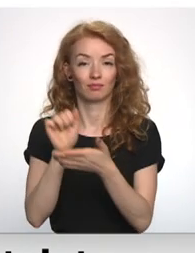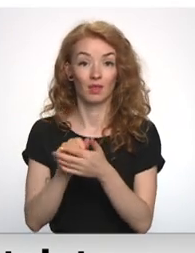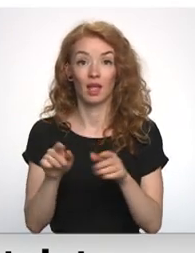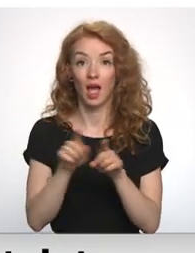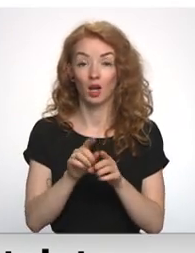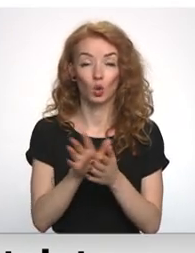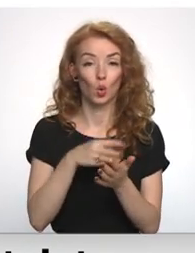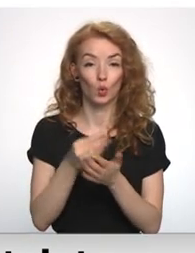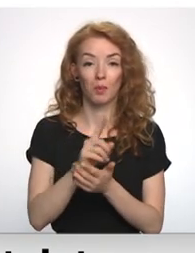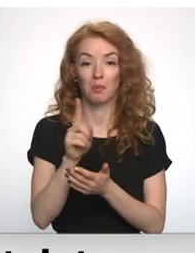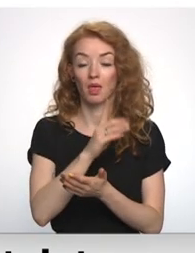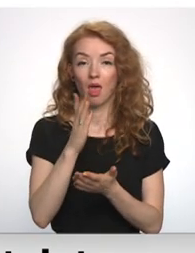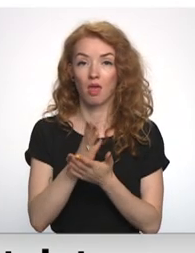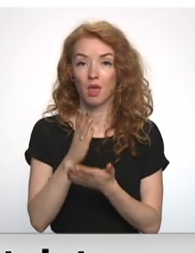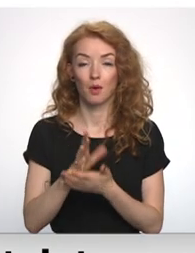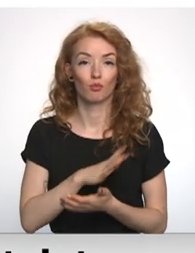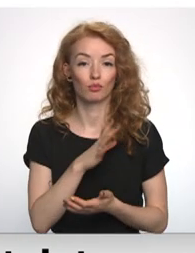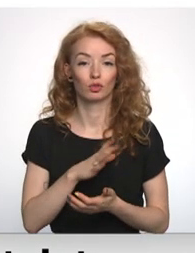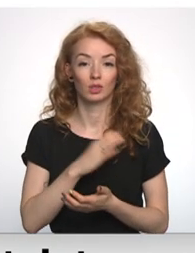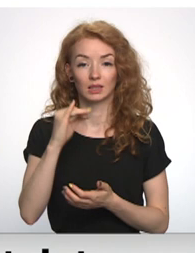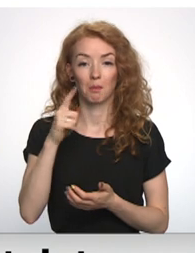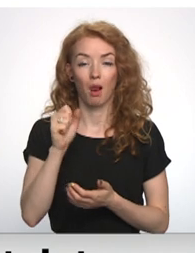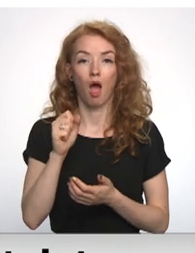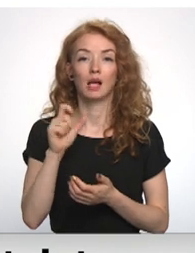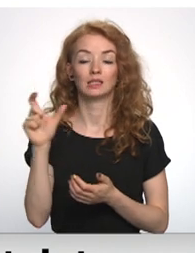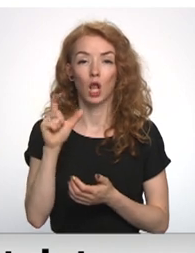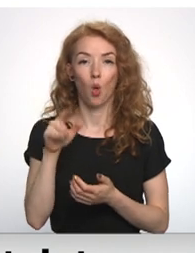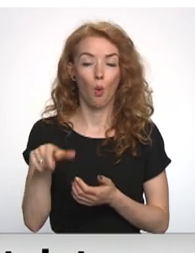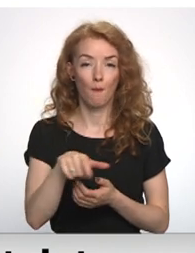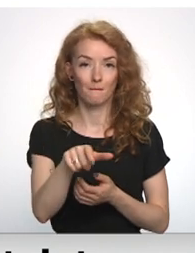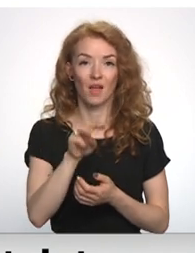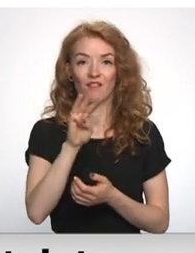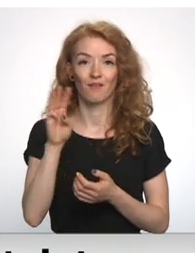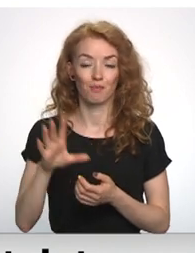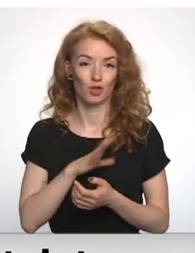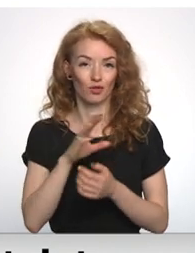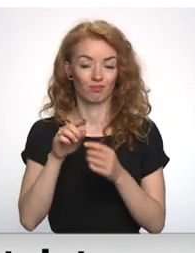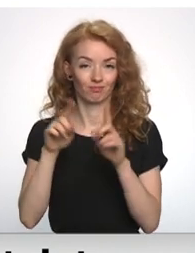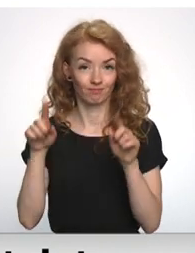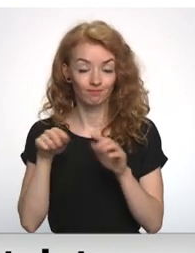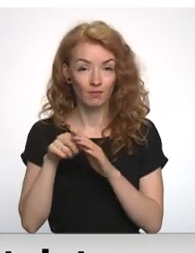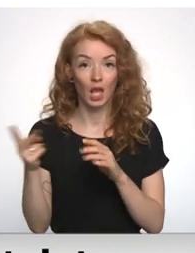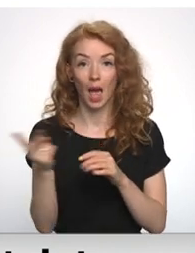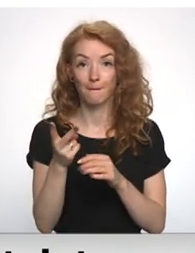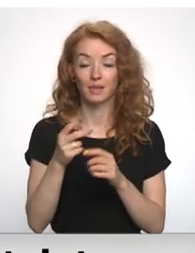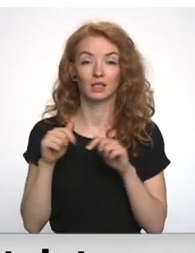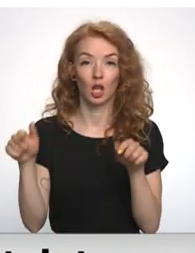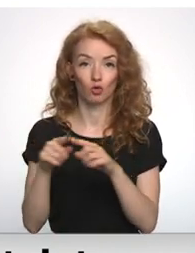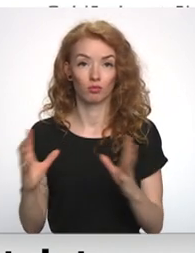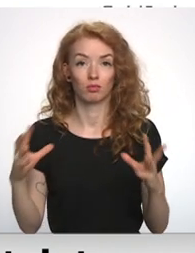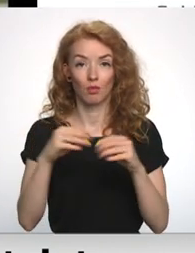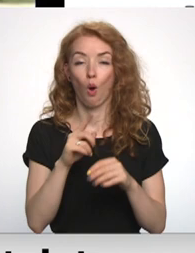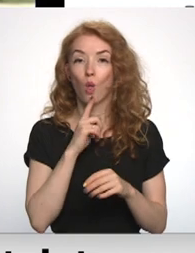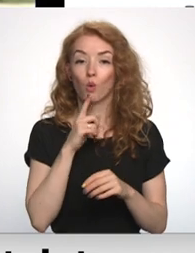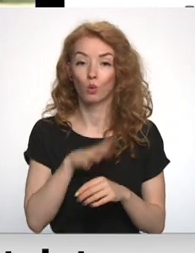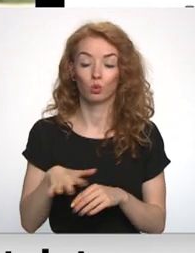internetā joprojām pieejamas bijušo ciblas un zilupes novada vecās mājaslapas, lai gan abas teritorijas jau gadu ir apvienotajā ludzas